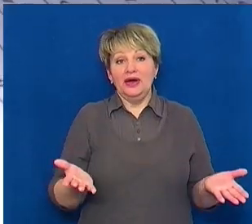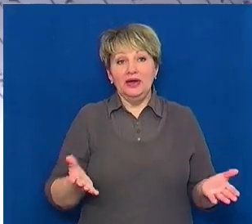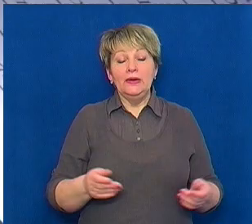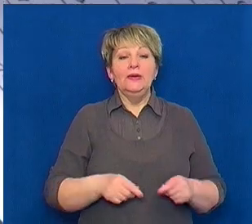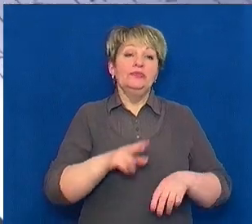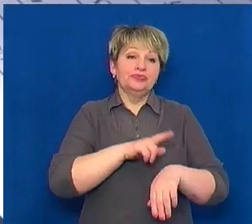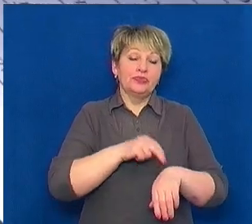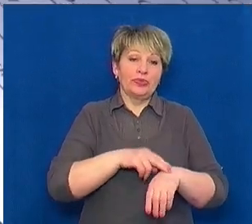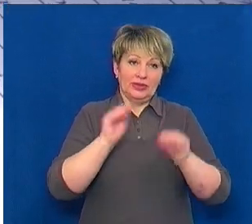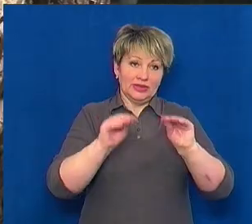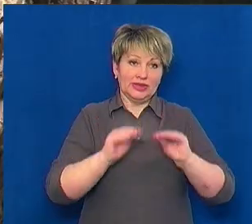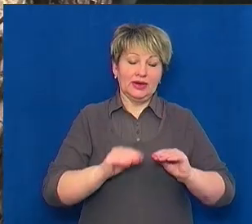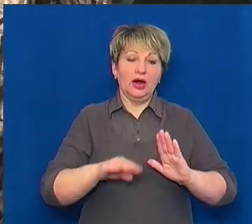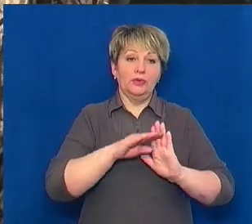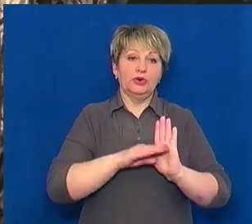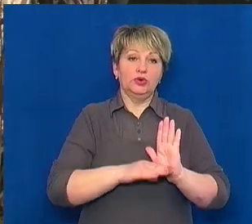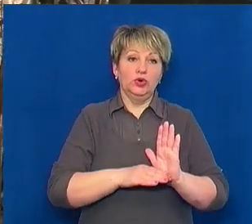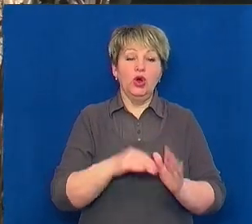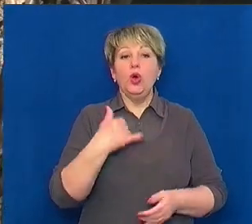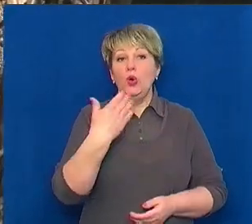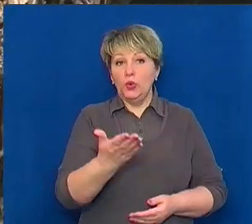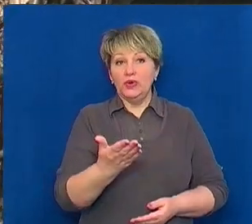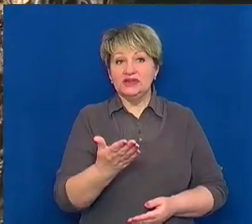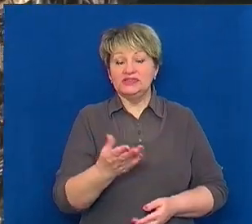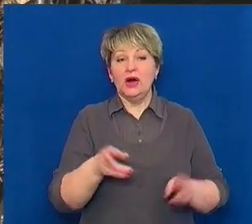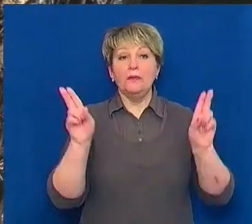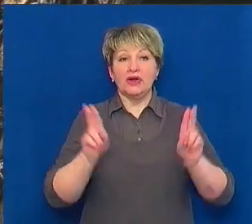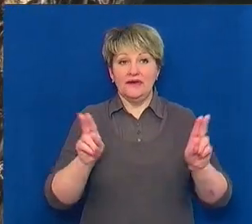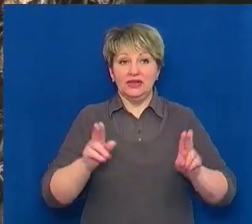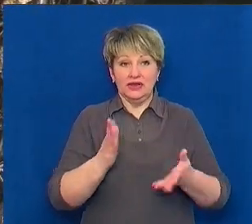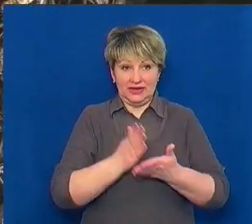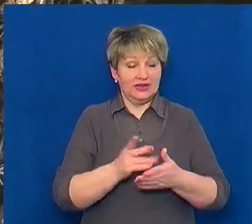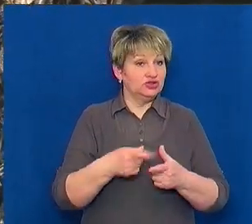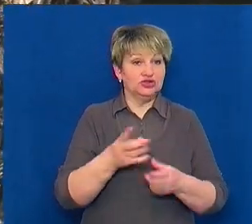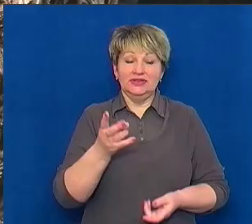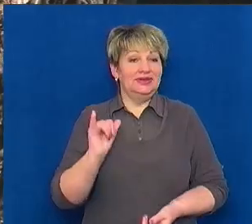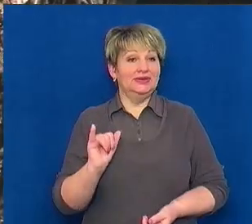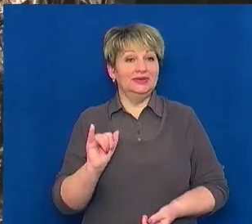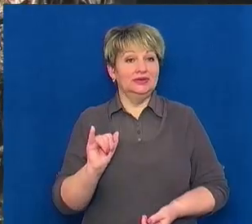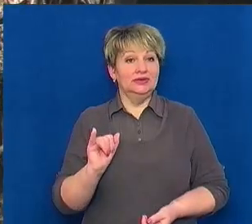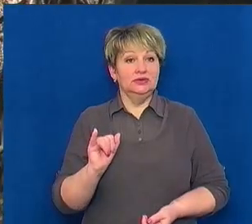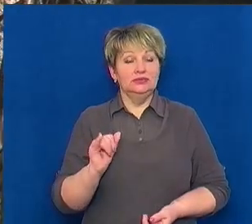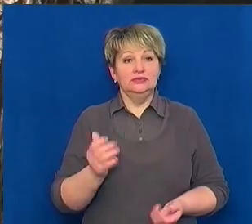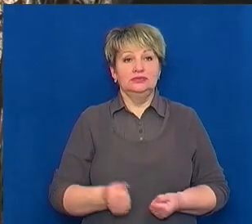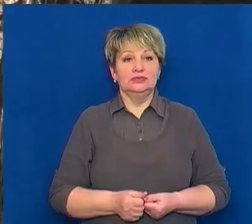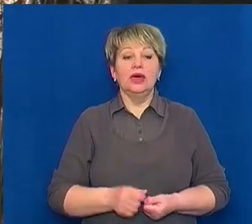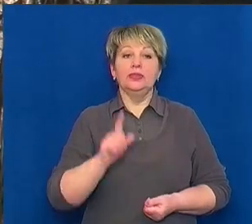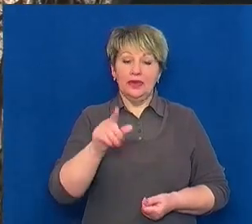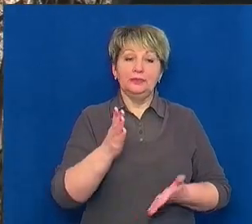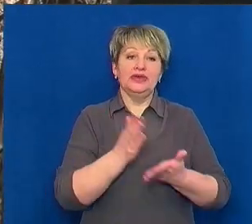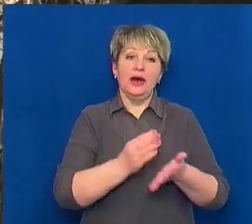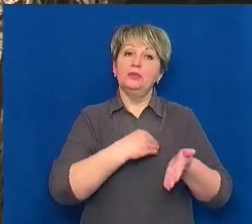складають на нього протокол. Уважає правило любительської статтіної рибалки жня? Я думаю. Ну, колись було. А там прописано.